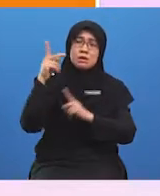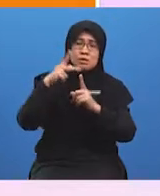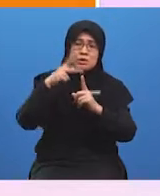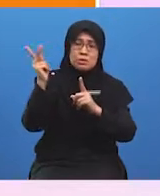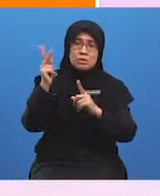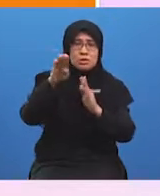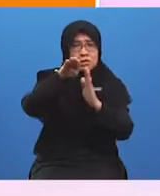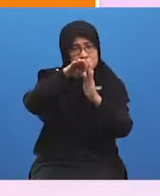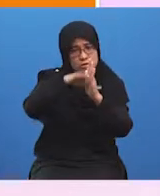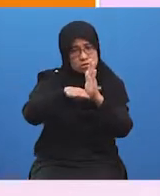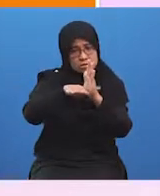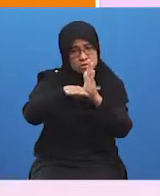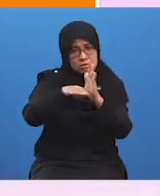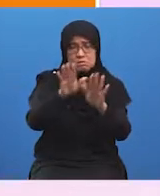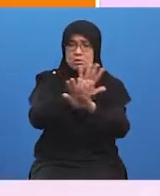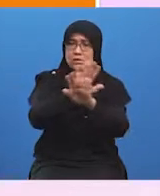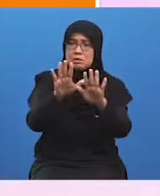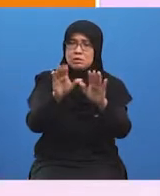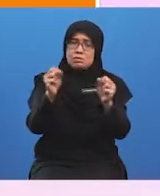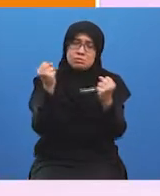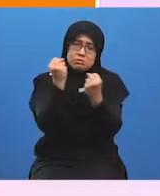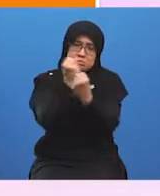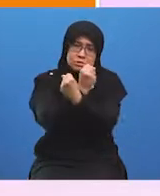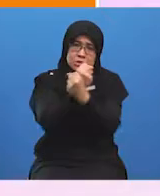bersaing dengan firma yang besar.